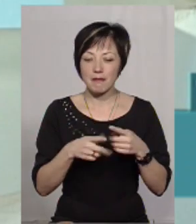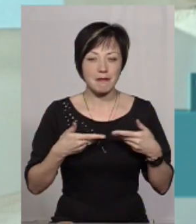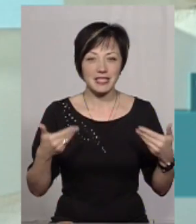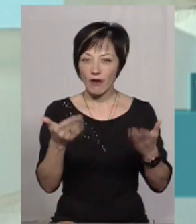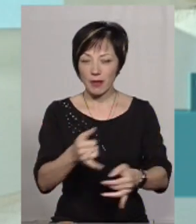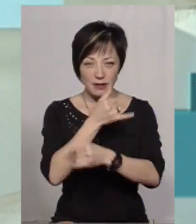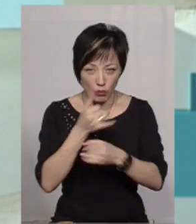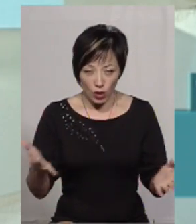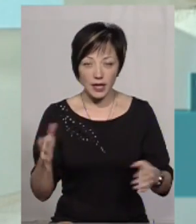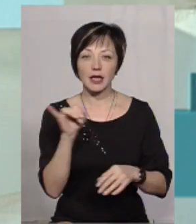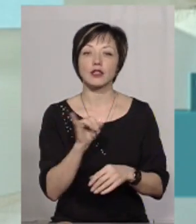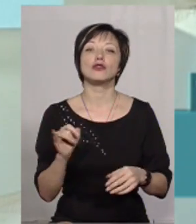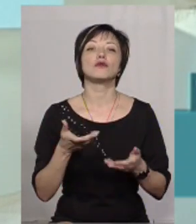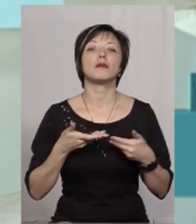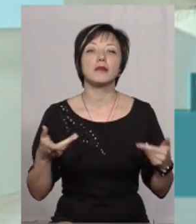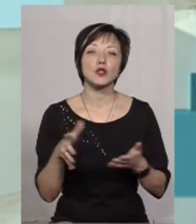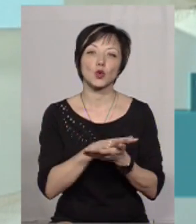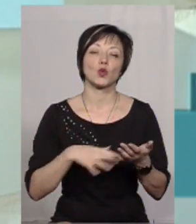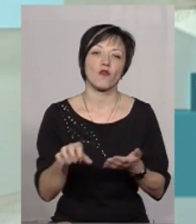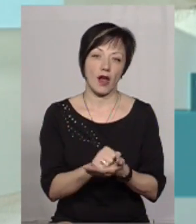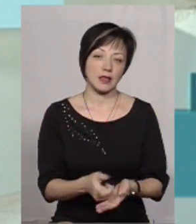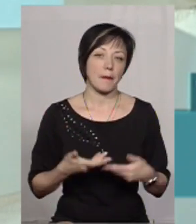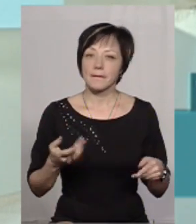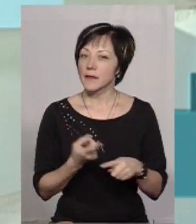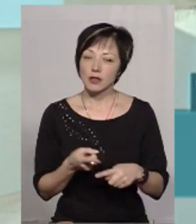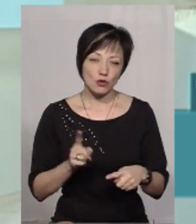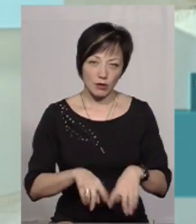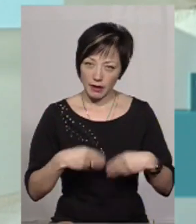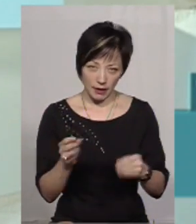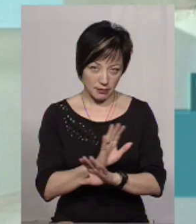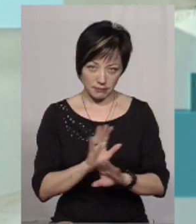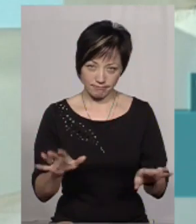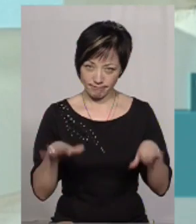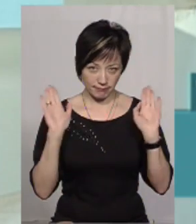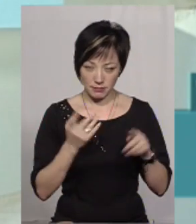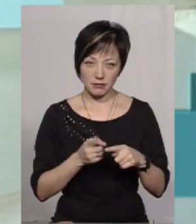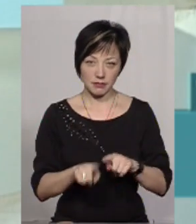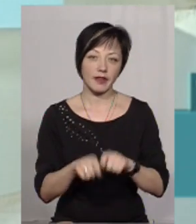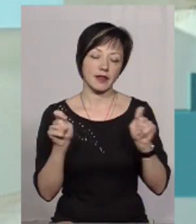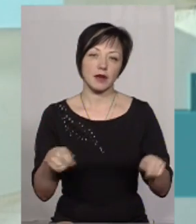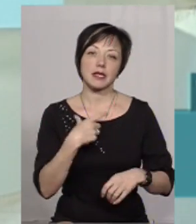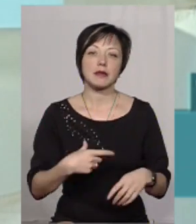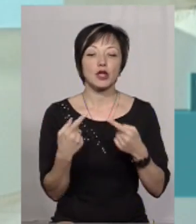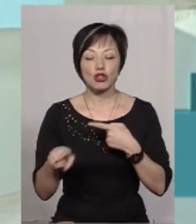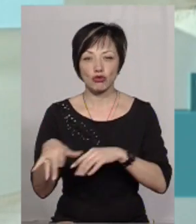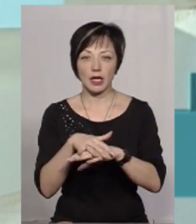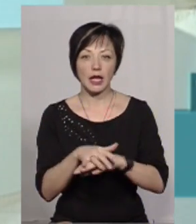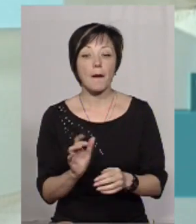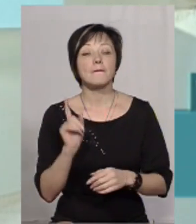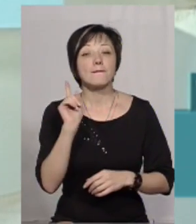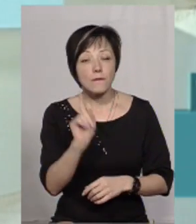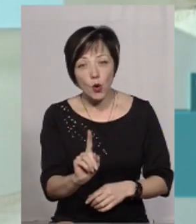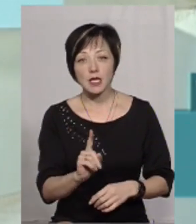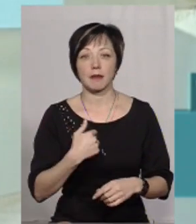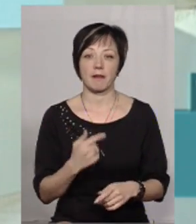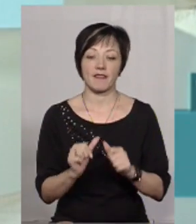не змогли, і щоб ми зруйнувалися. Ми цьому не надаємося, і ми якраз тому відкриваємо для себе інші ринки. Поза